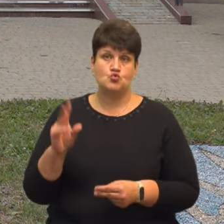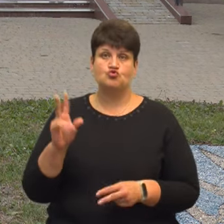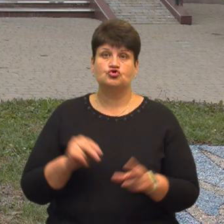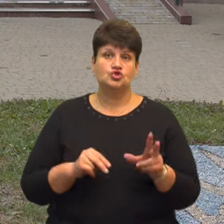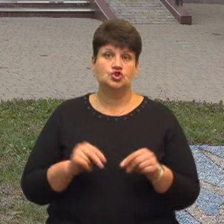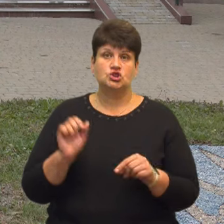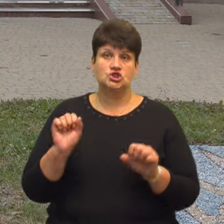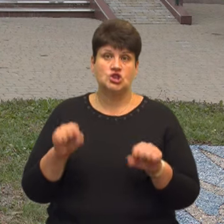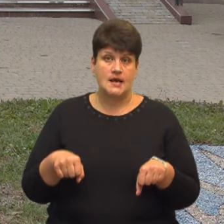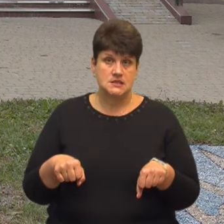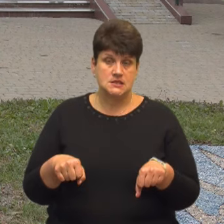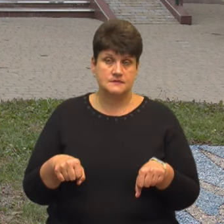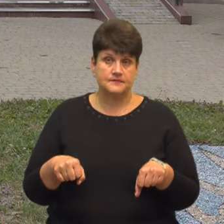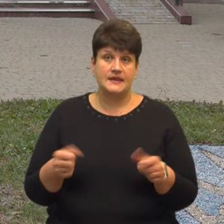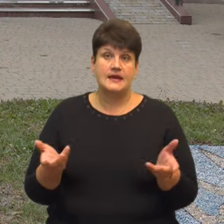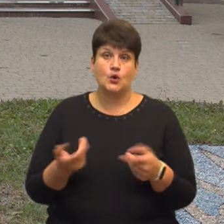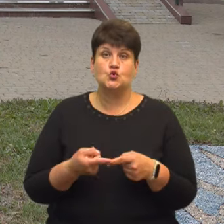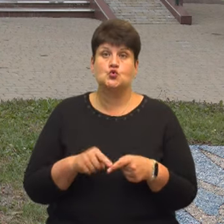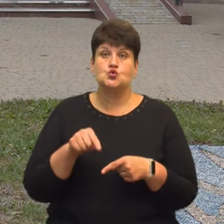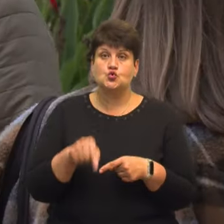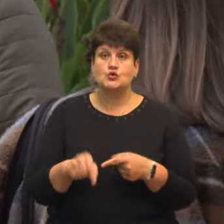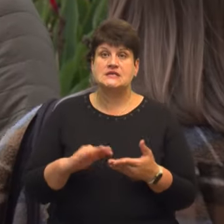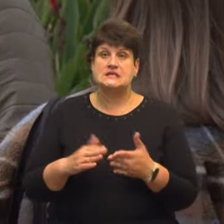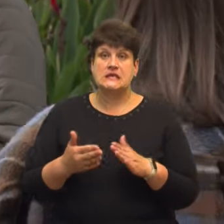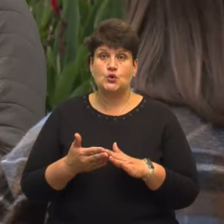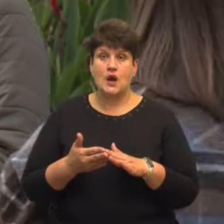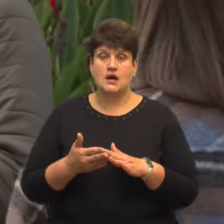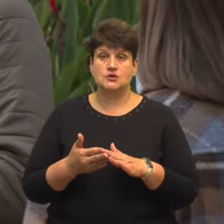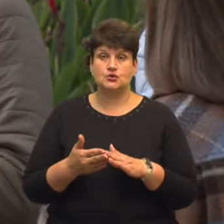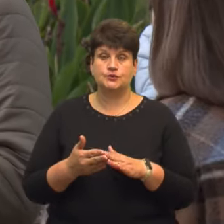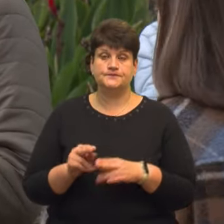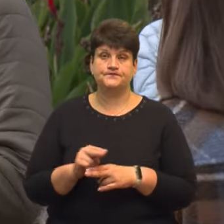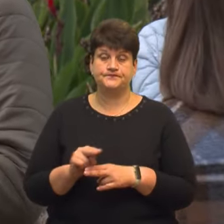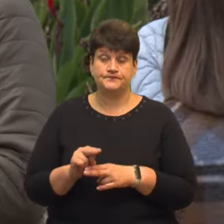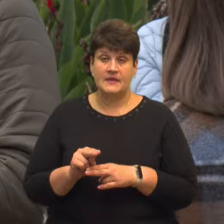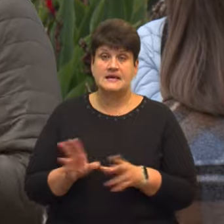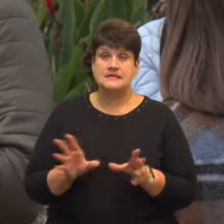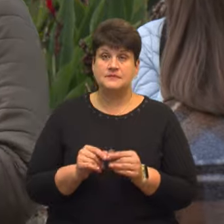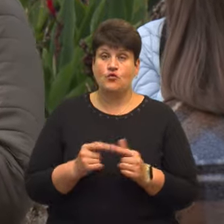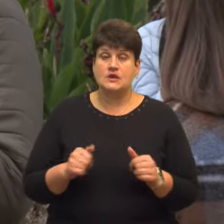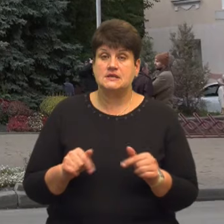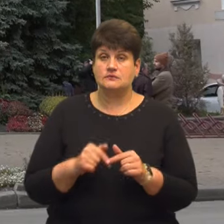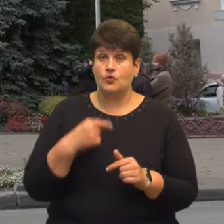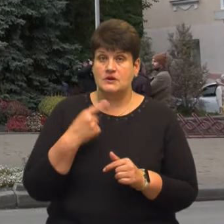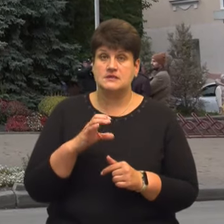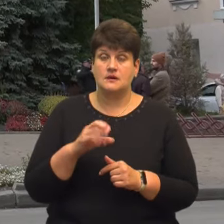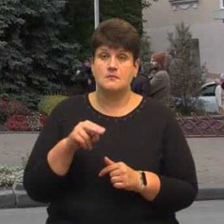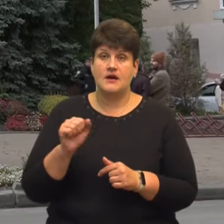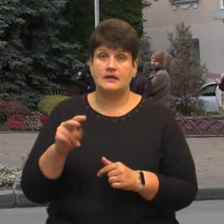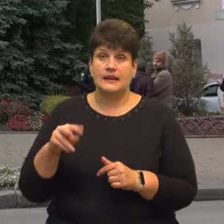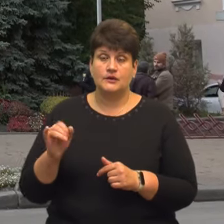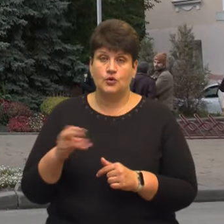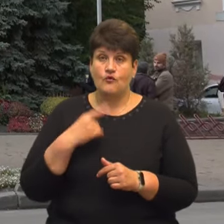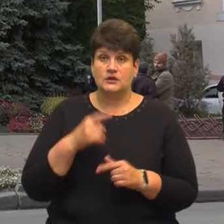цю ситуацію зрушити. Співорганізатор Сергій Павленко каже, на зустрічі з міським головою